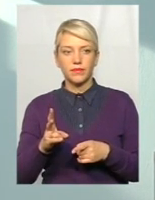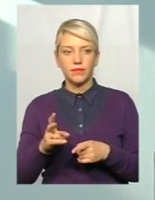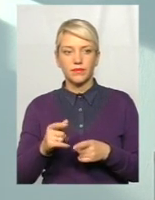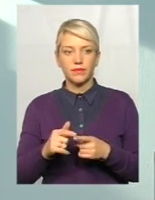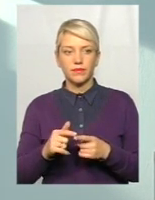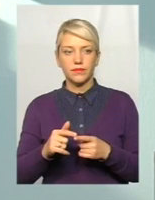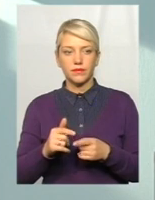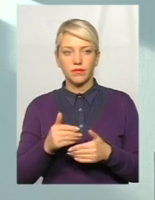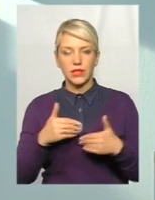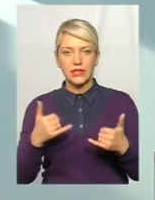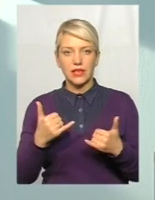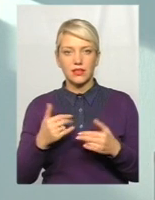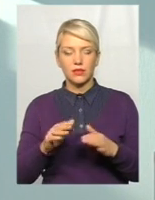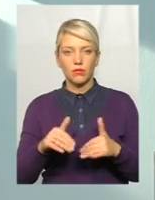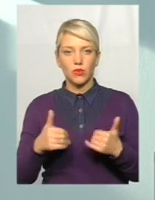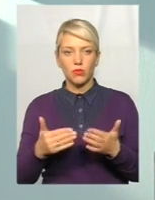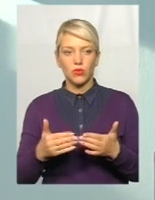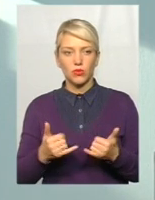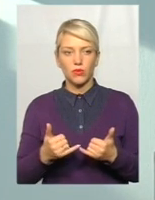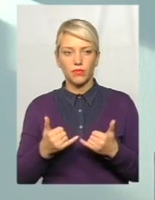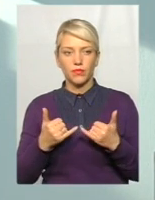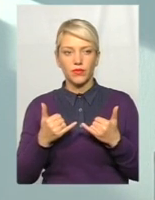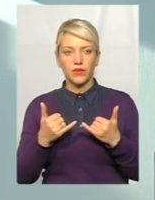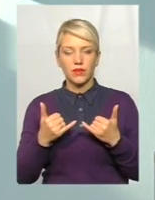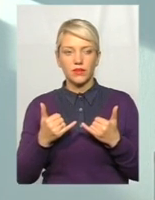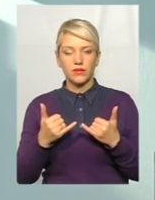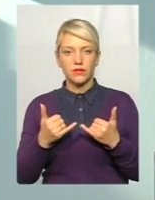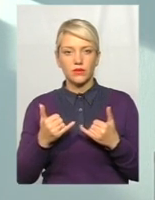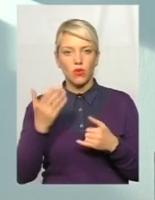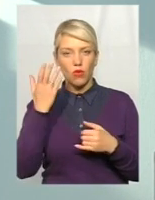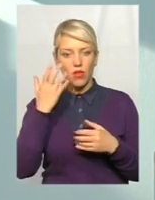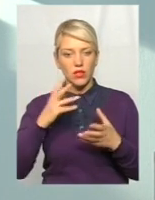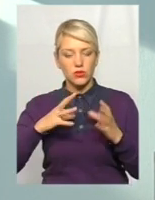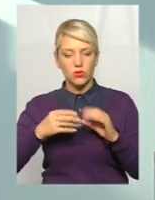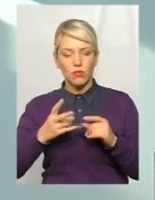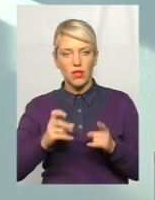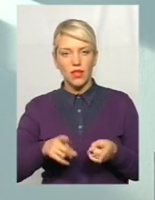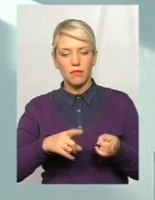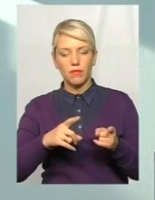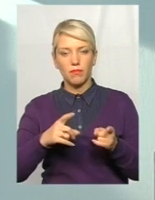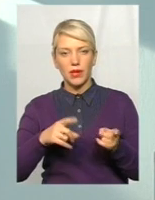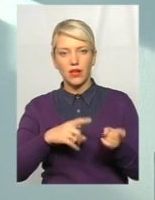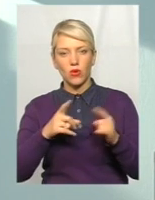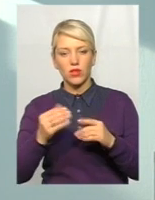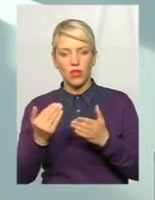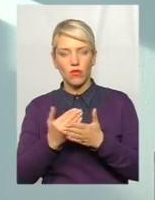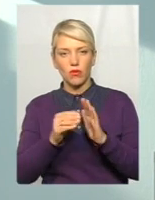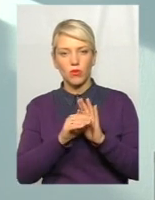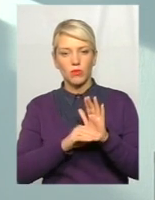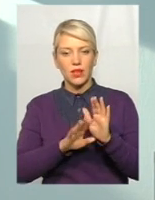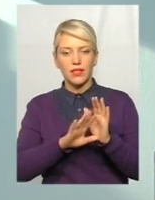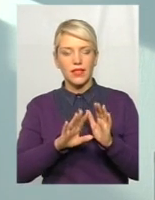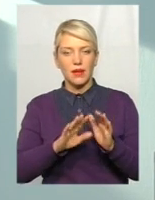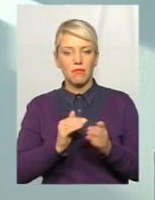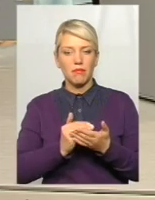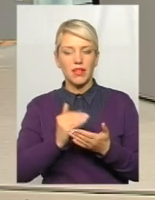входило. Так само ми зараз пропонуємо для переходу з російських програм з обслуговищення, коли сума для переходу на нову програму з обслуговищення не перевищує той суми, яку